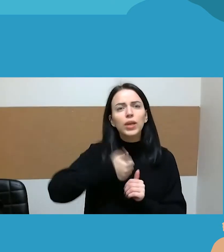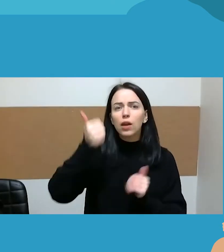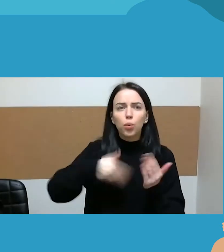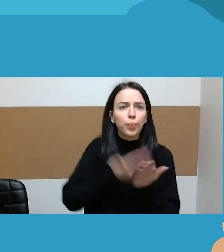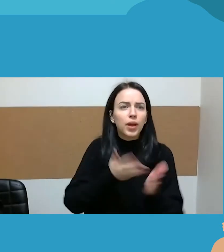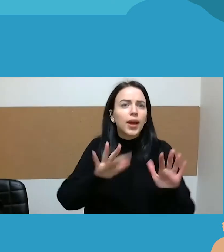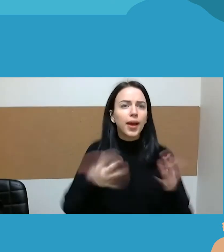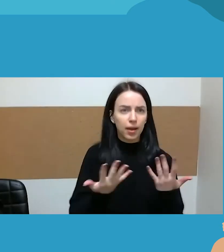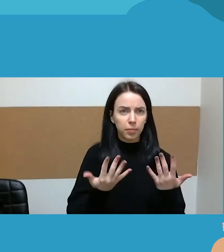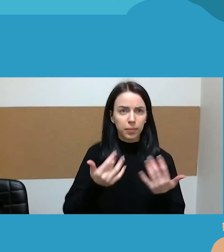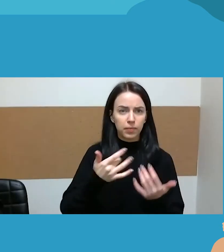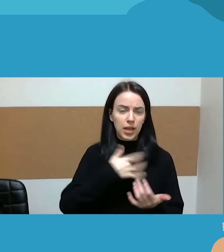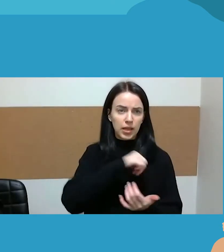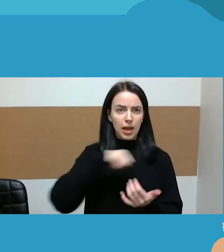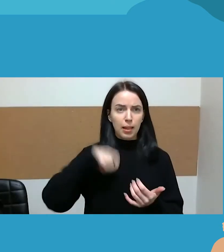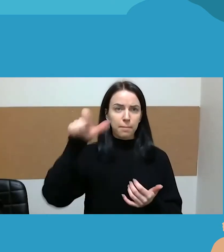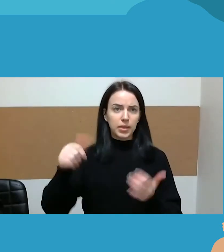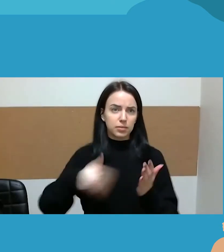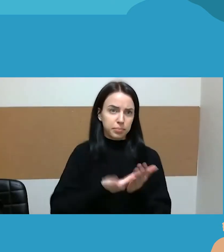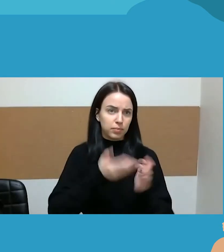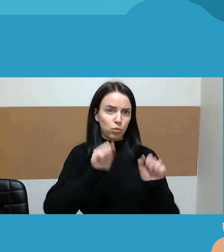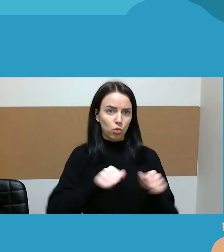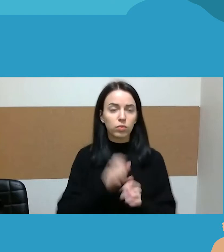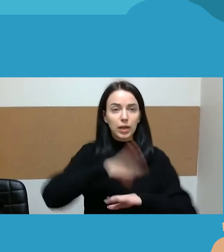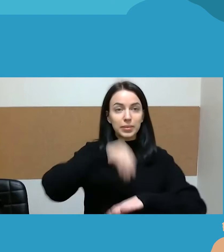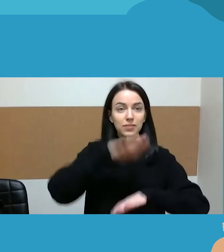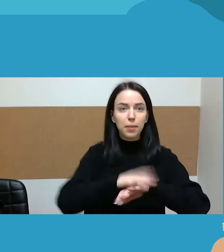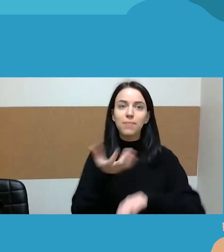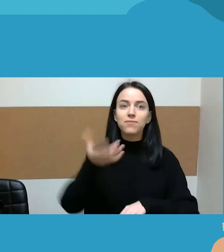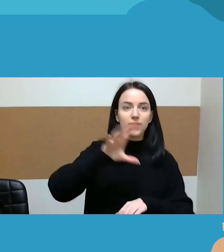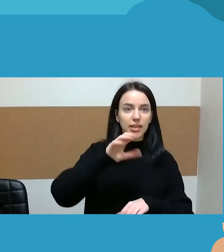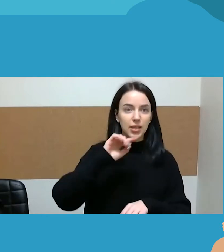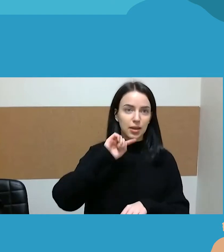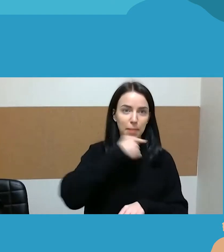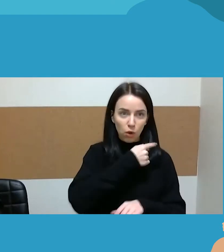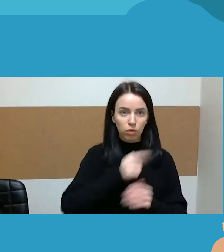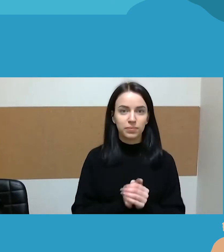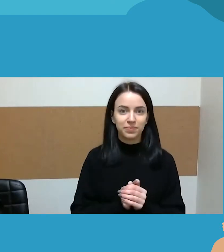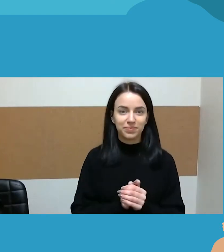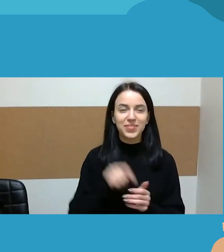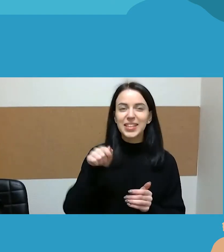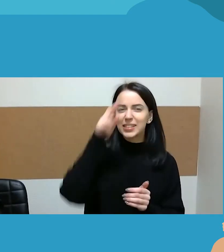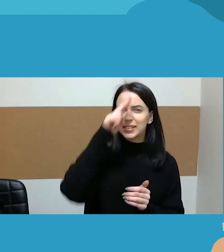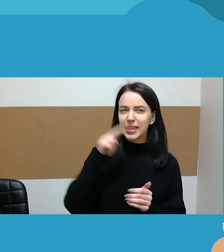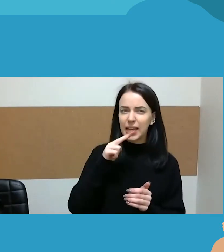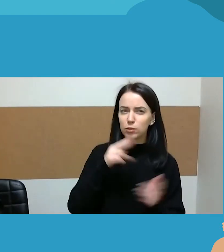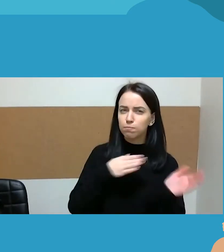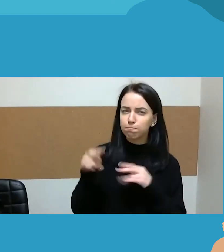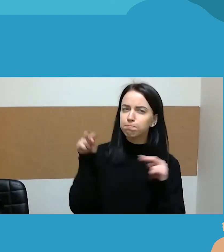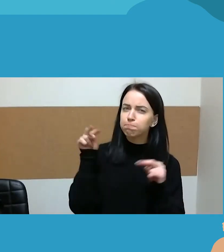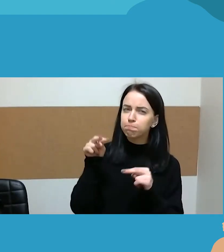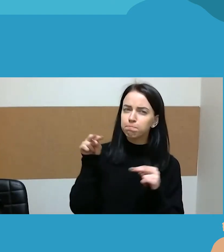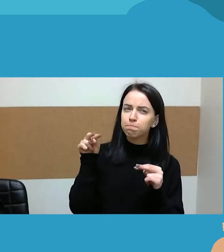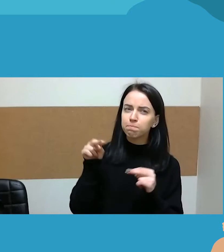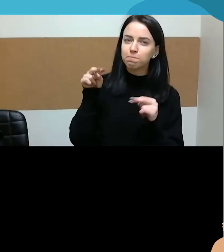pristatytis. Ar jis šiandien Svetbankų riausias ekonomistas, ar jisai tėtis, kurį aš vis mužiūrinėju Vilniaus senameščio